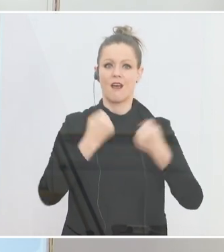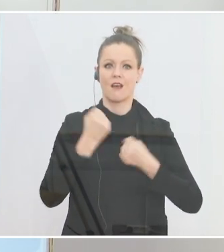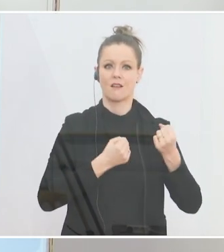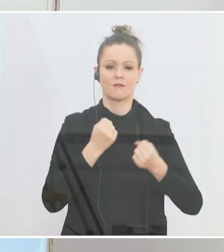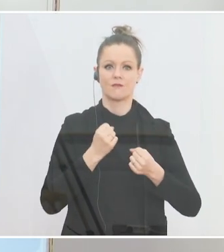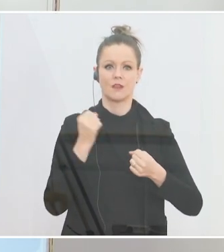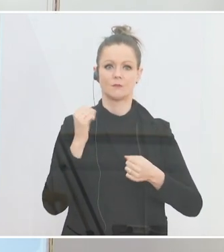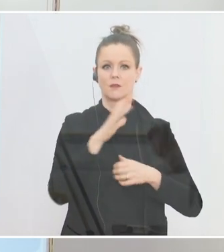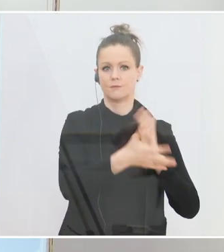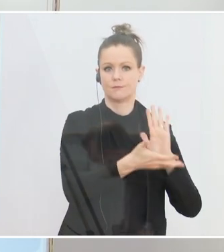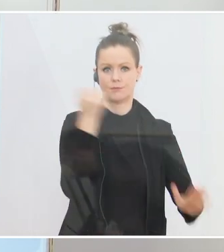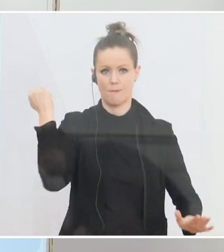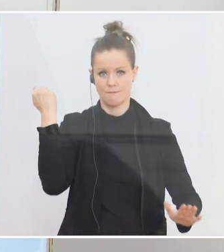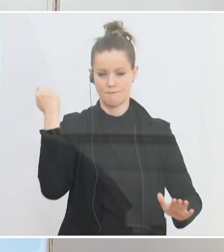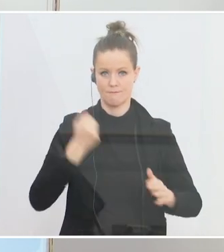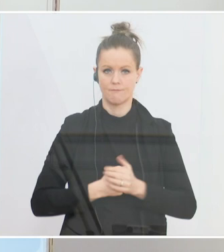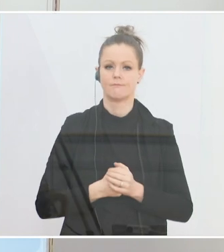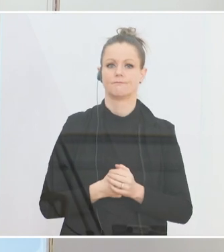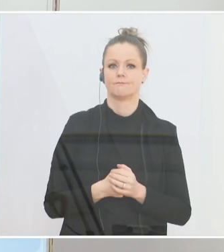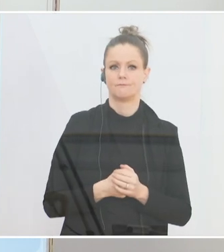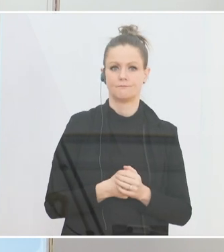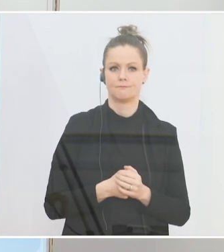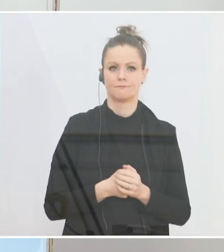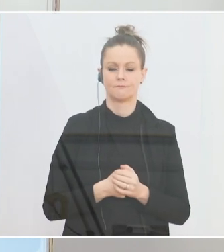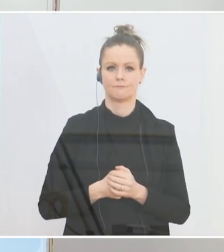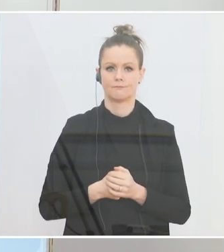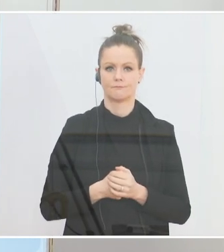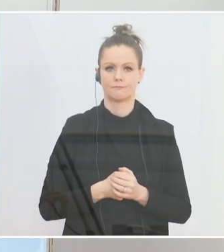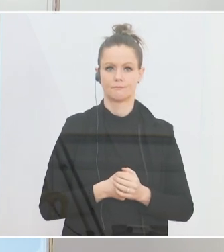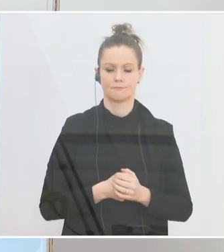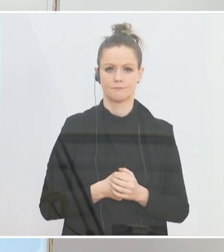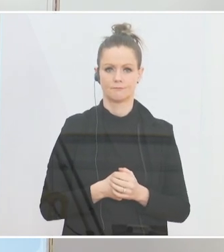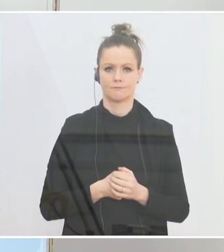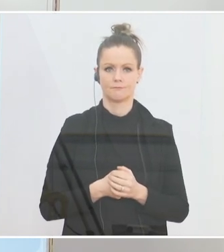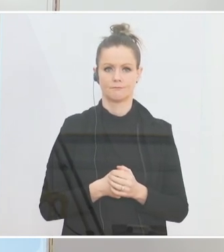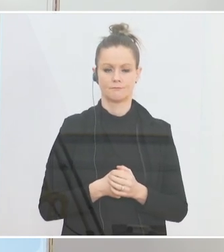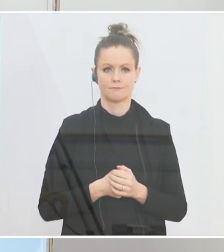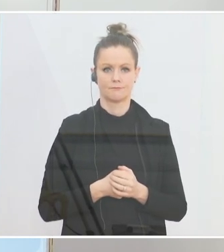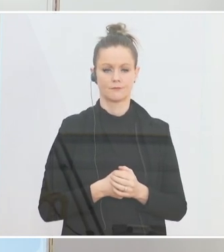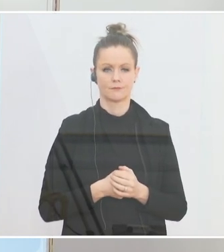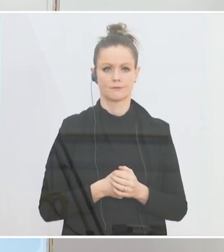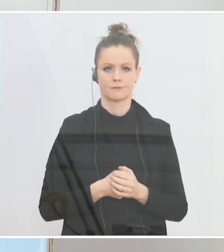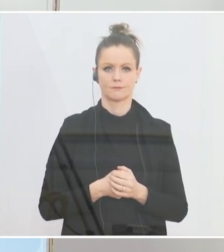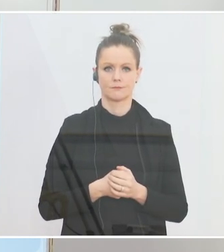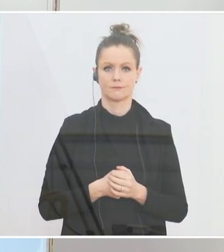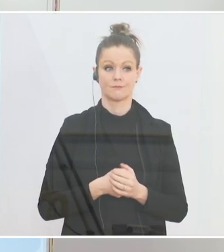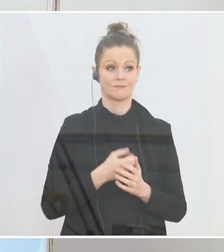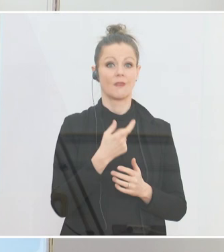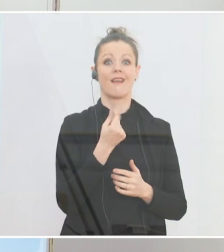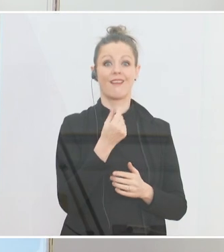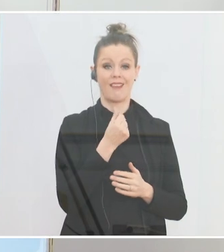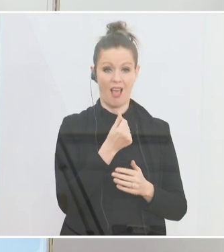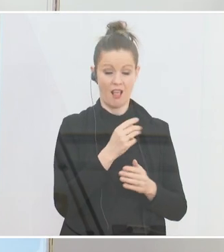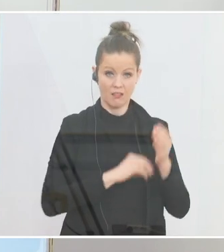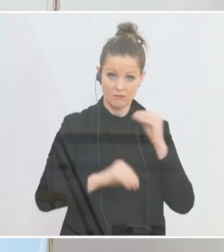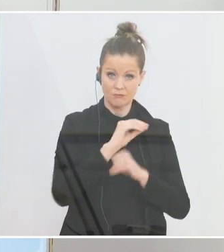besonders schweren und wiederholten Fällen von extremer Raserei schaffen. Wer sich durch hohe Geldstrafen, durch